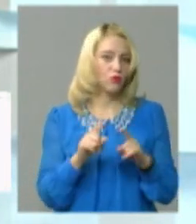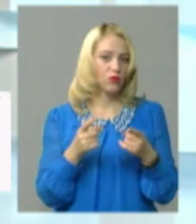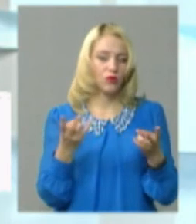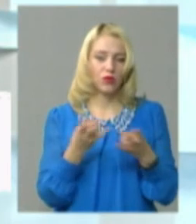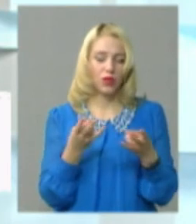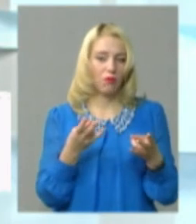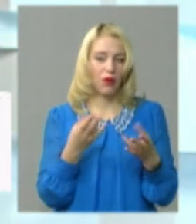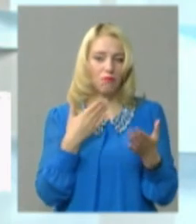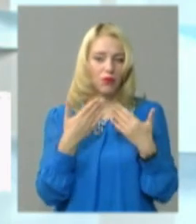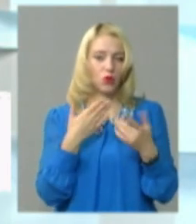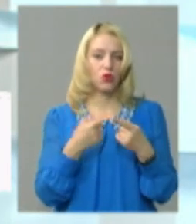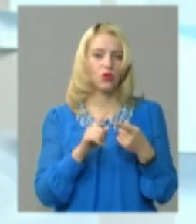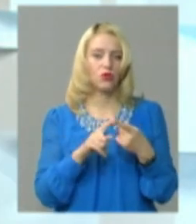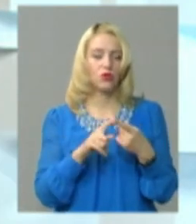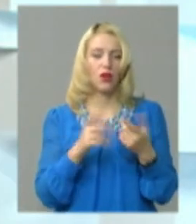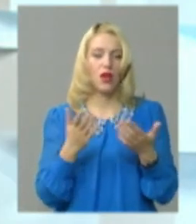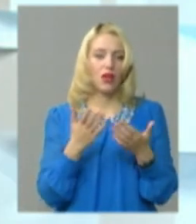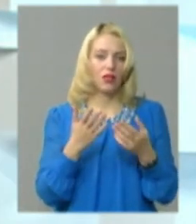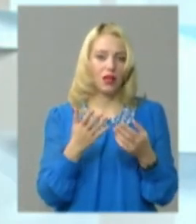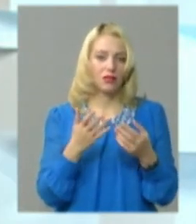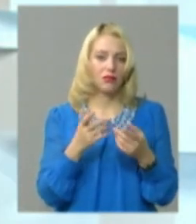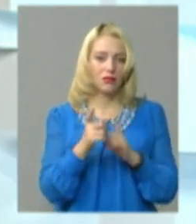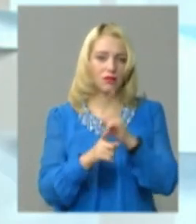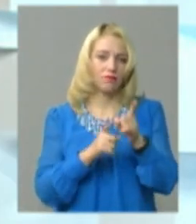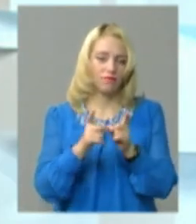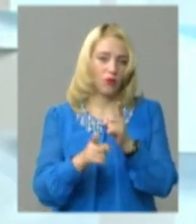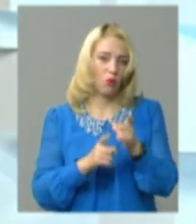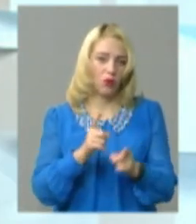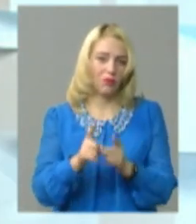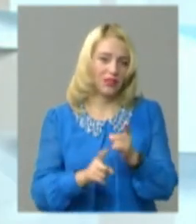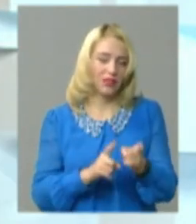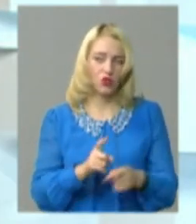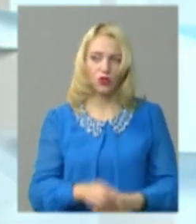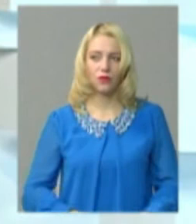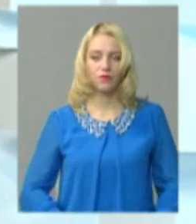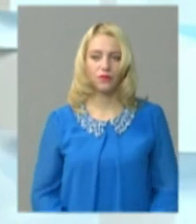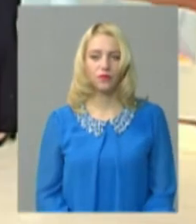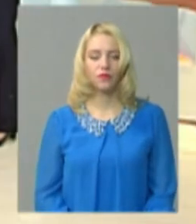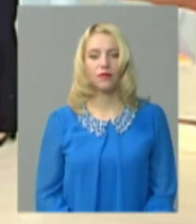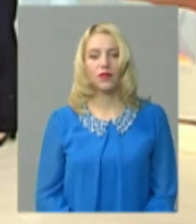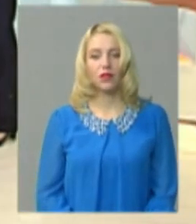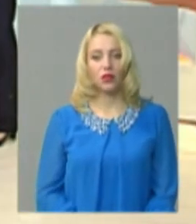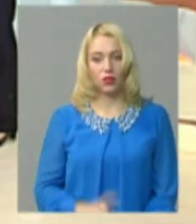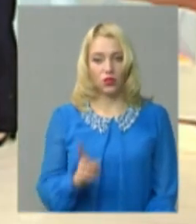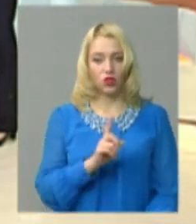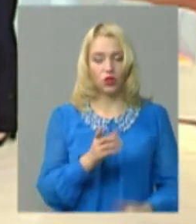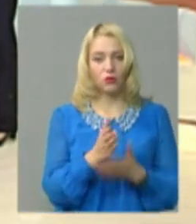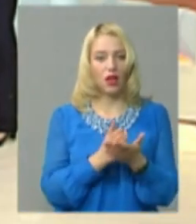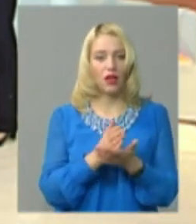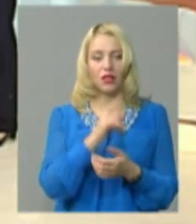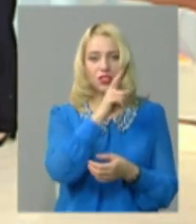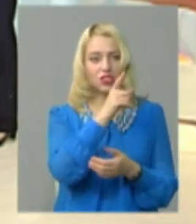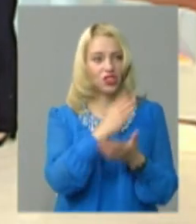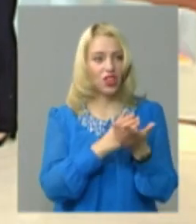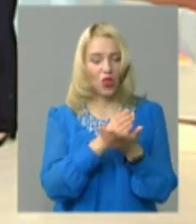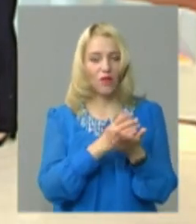треба підходити до цього якось оптимістично і… Оптимістично, що в чиновників не зменшиться, а